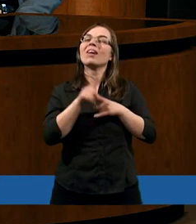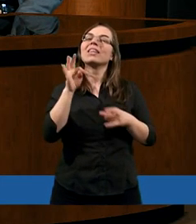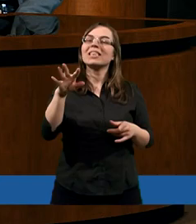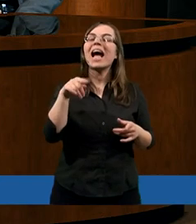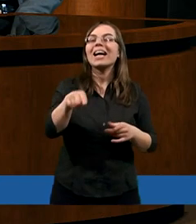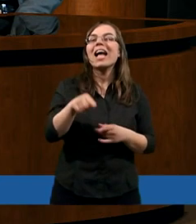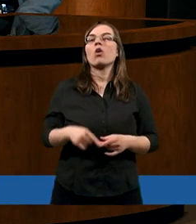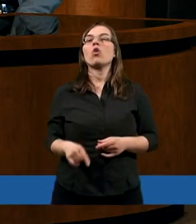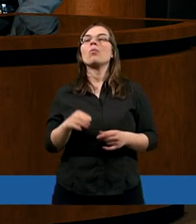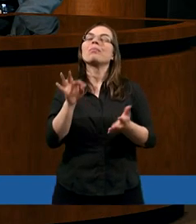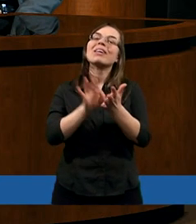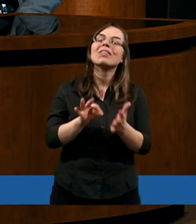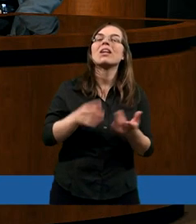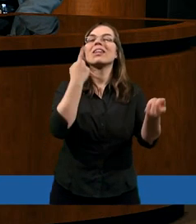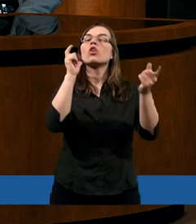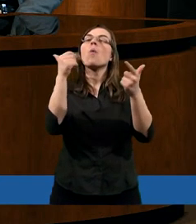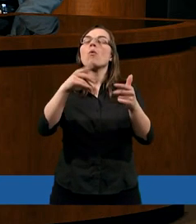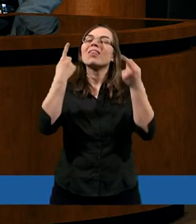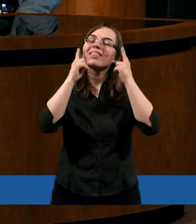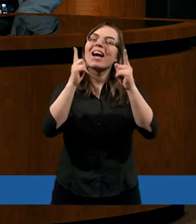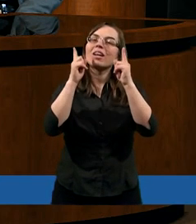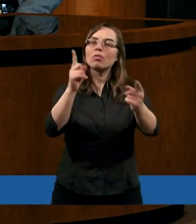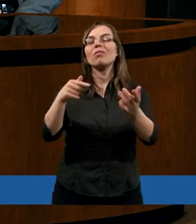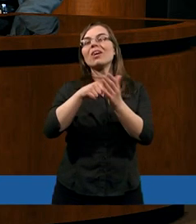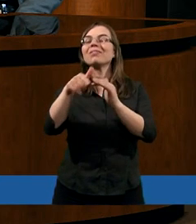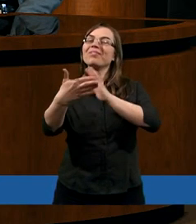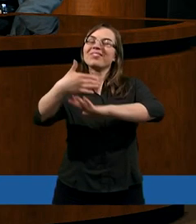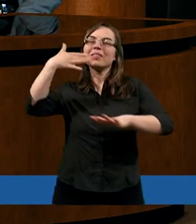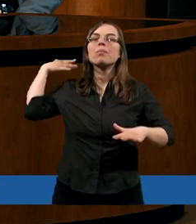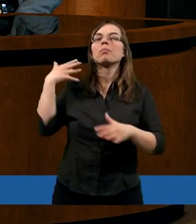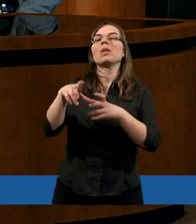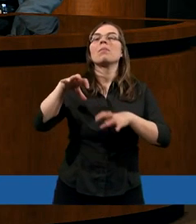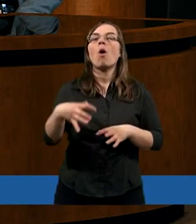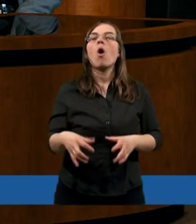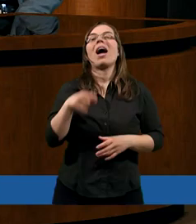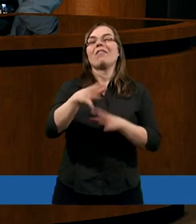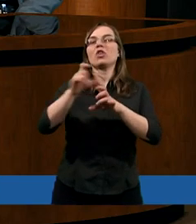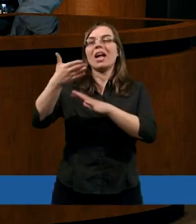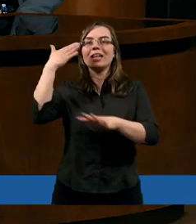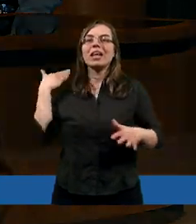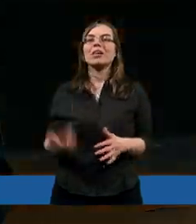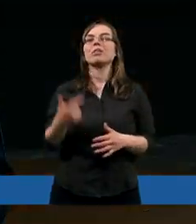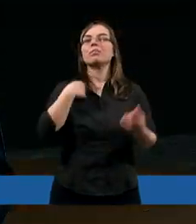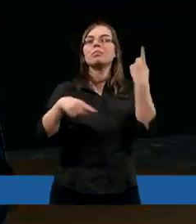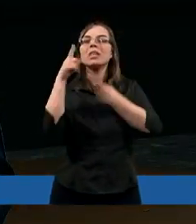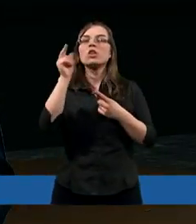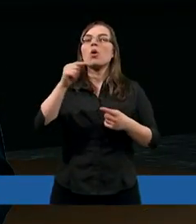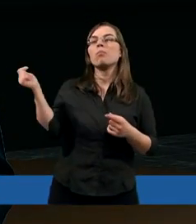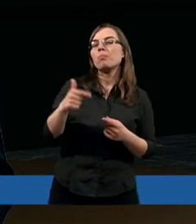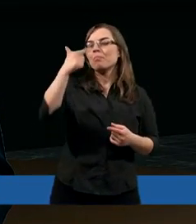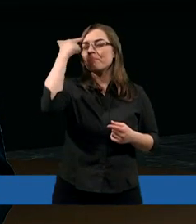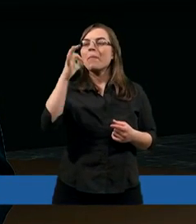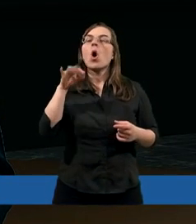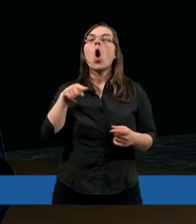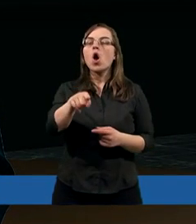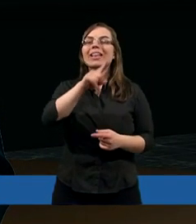co mogło zwracać uwagę właśnie w tamtych zborach, w tamtym czasie? Ja myślę, że musimy pamiętać